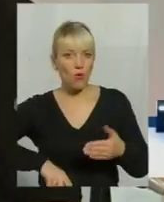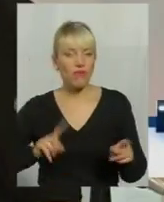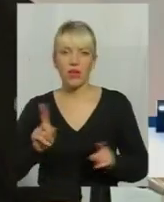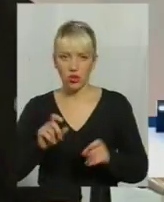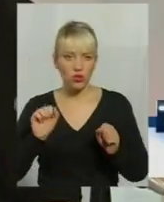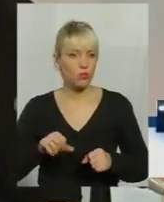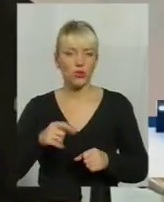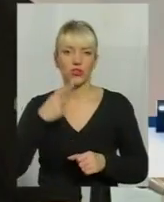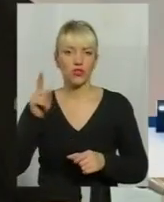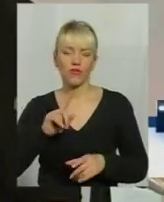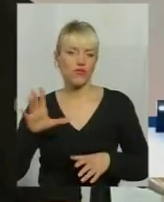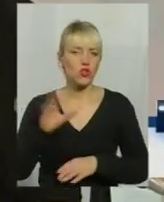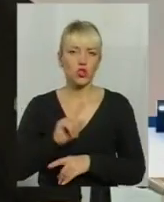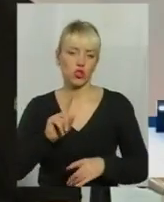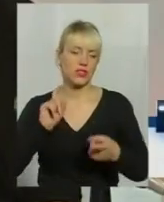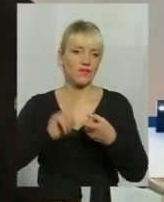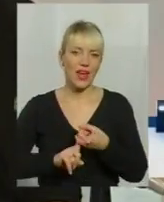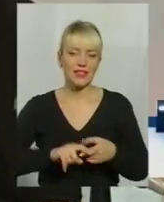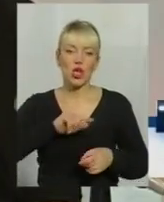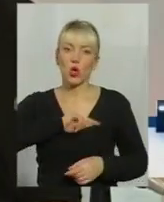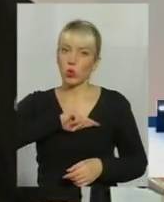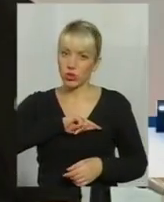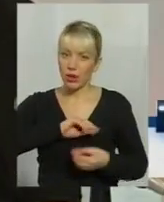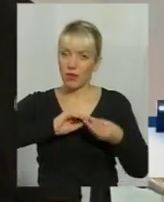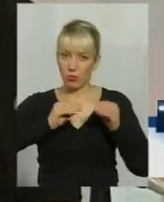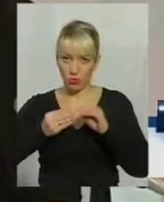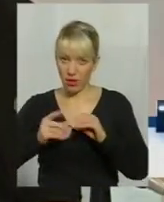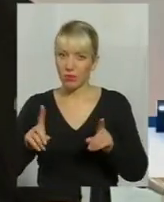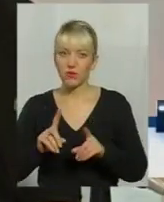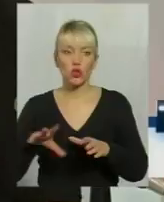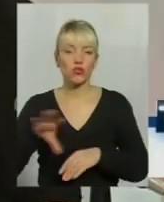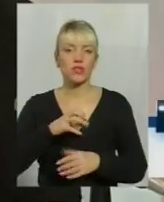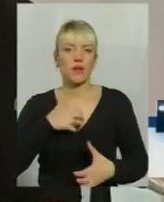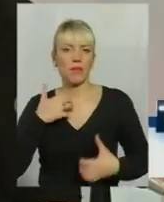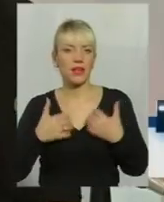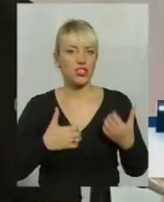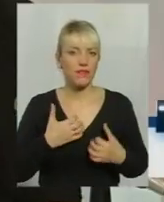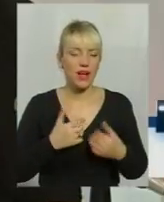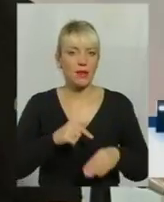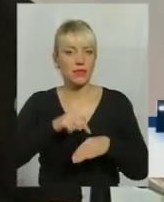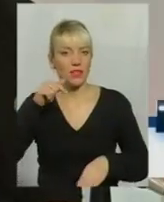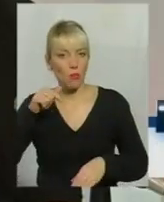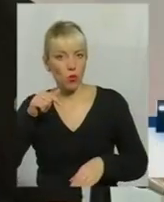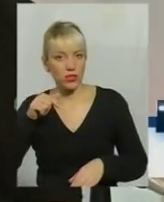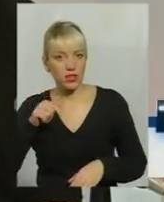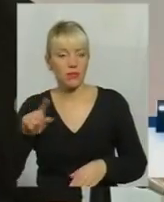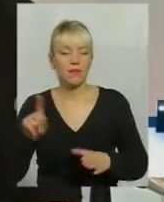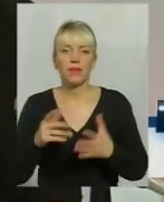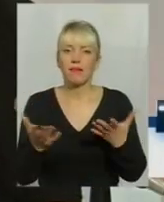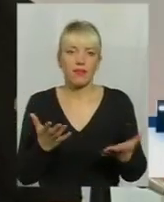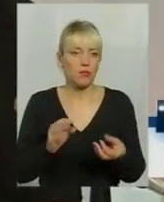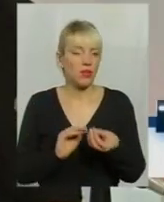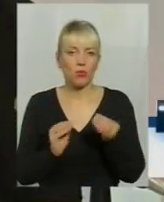думаємо, що все, що зв'язано з душевними проблемами, все, що зв'язано з переживаннями, з емоціями, да, і з якими-то